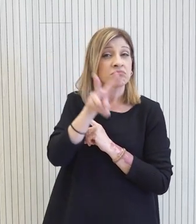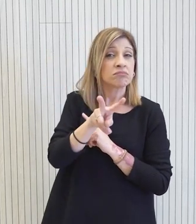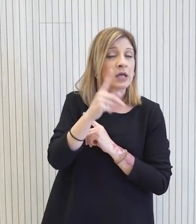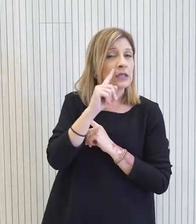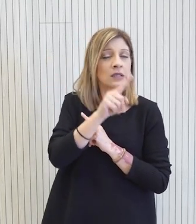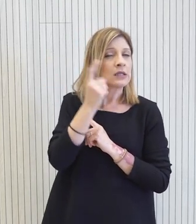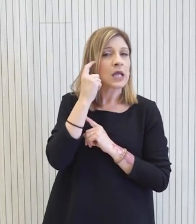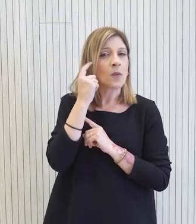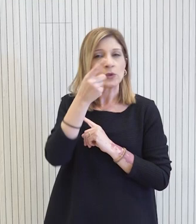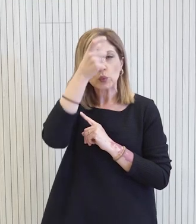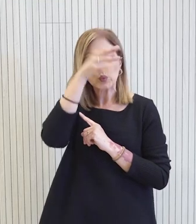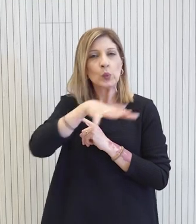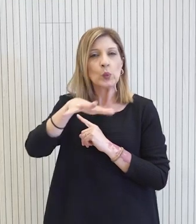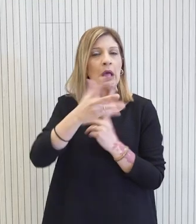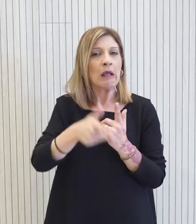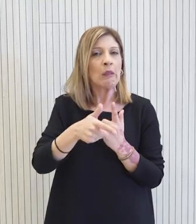δουν στους τουρκίας την περιοχή.